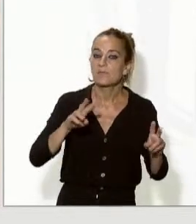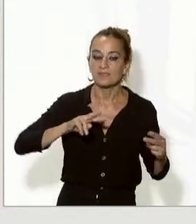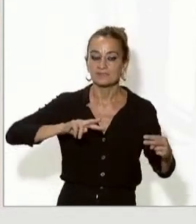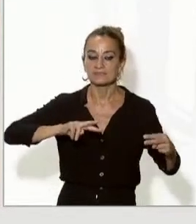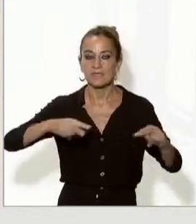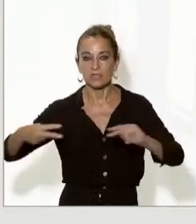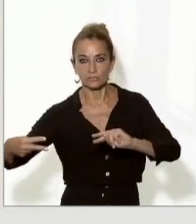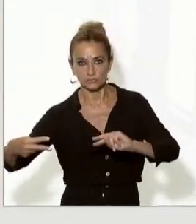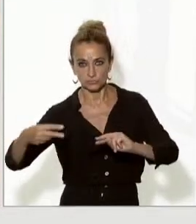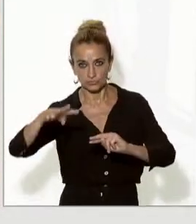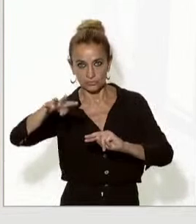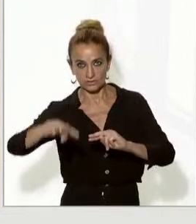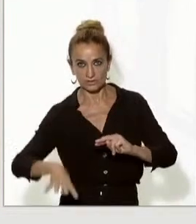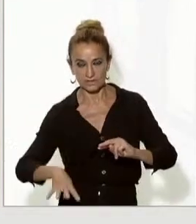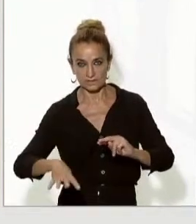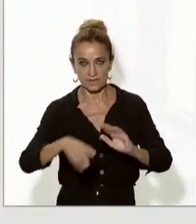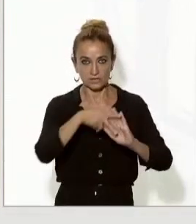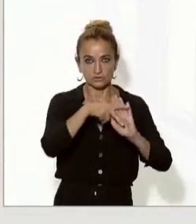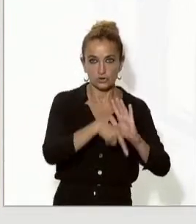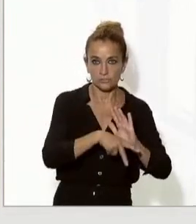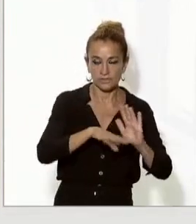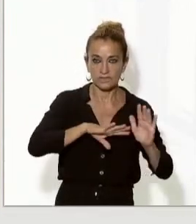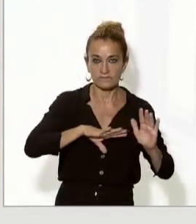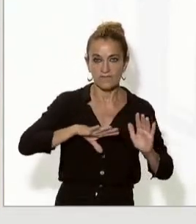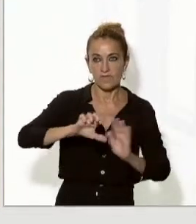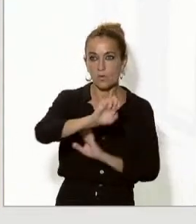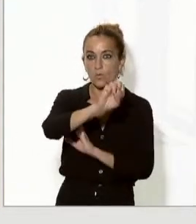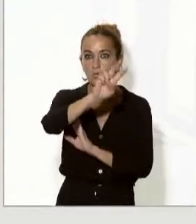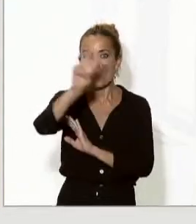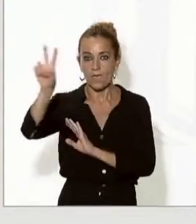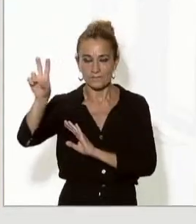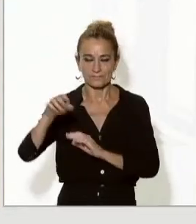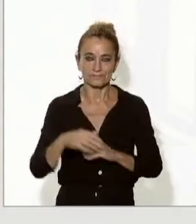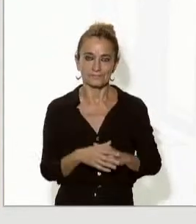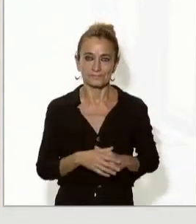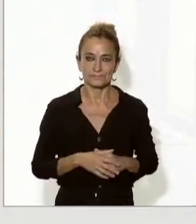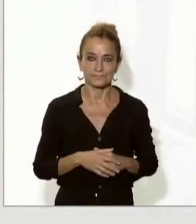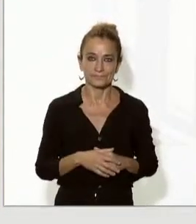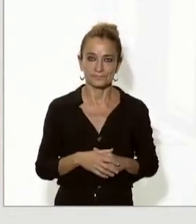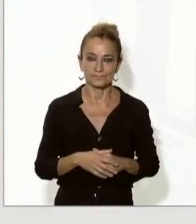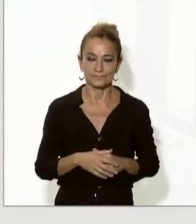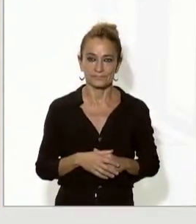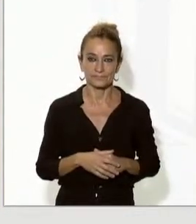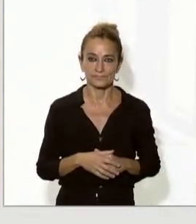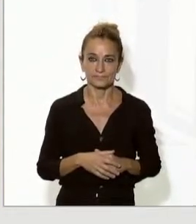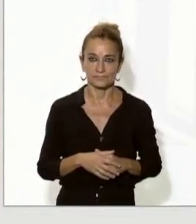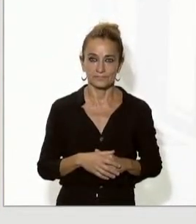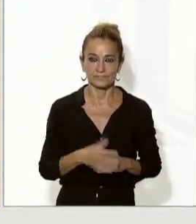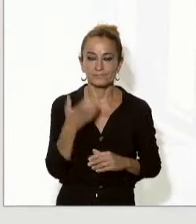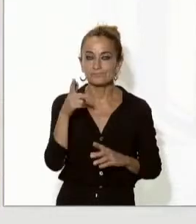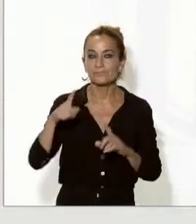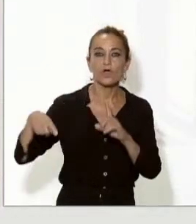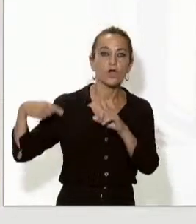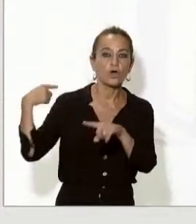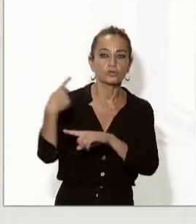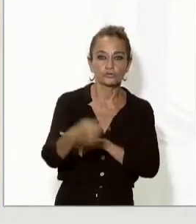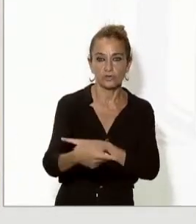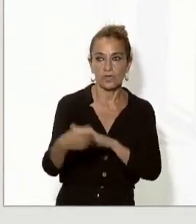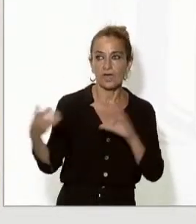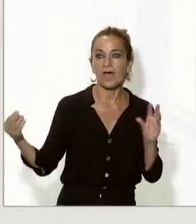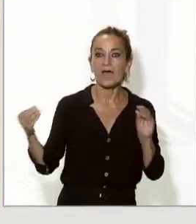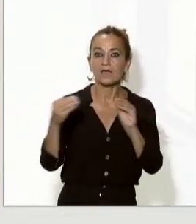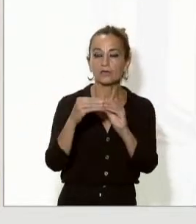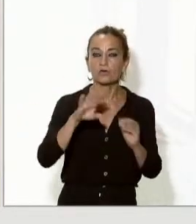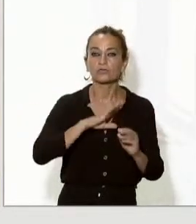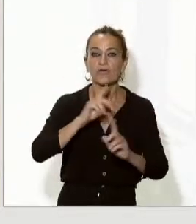del que és la normativa comunitària que pugui tenir doncs com a conseqüència d'un acord d